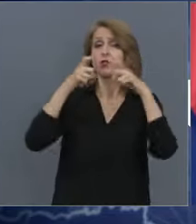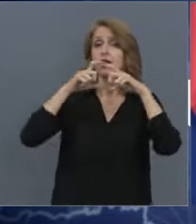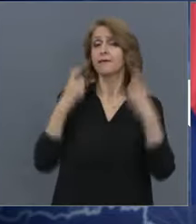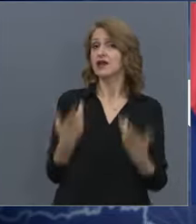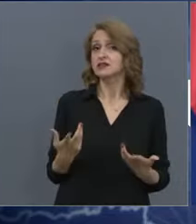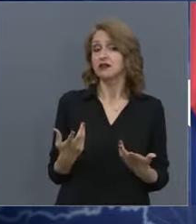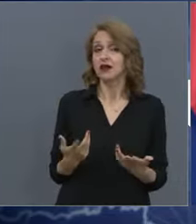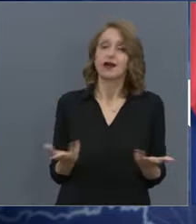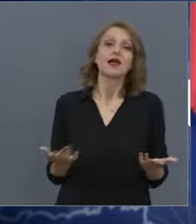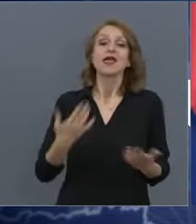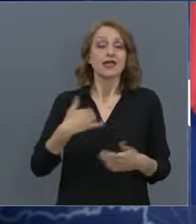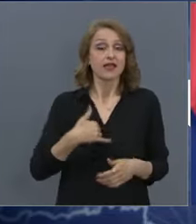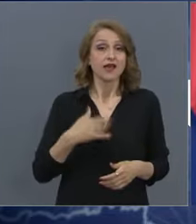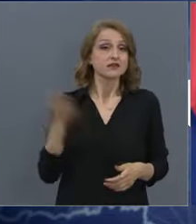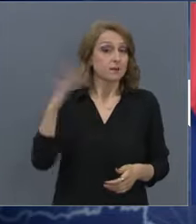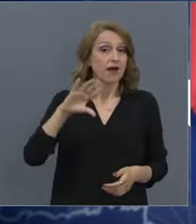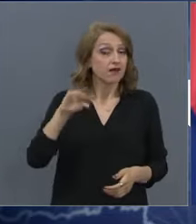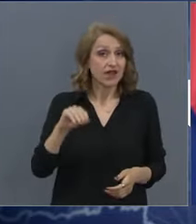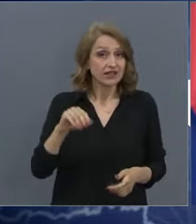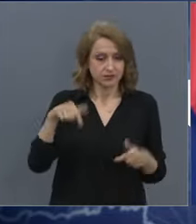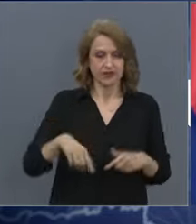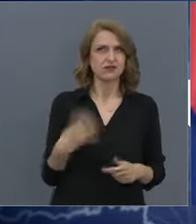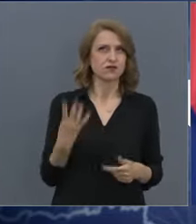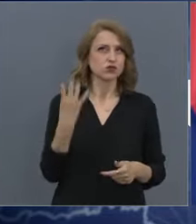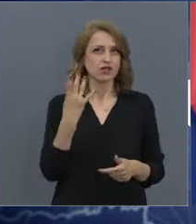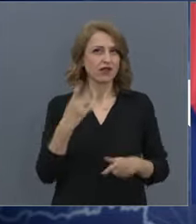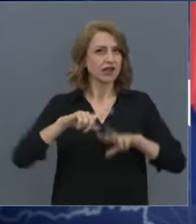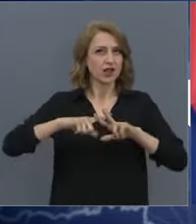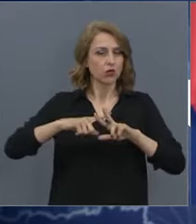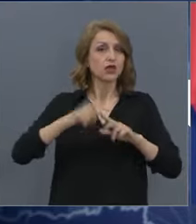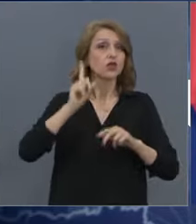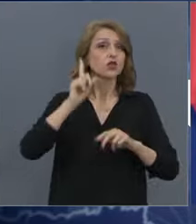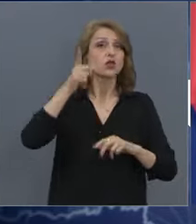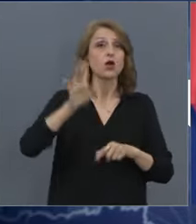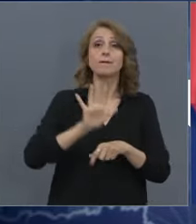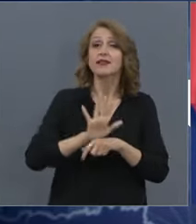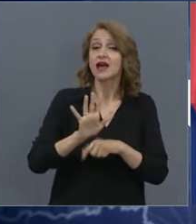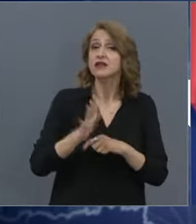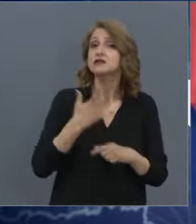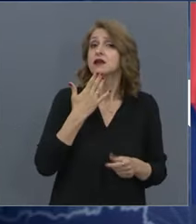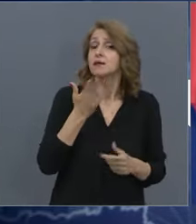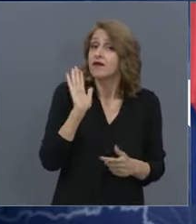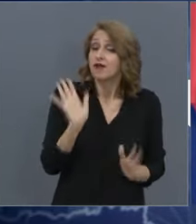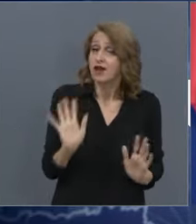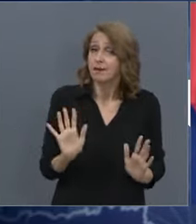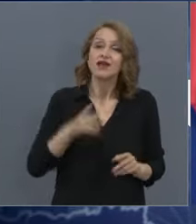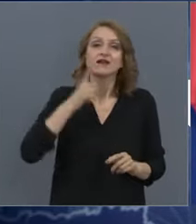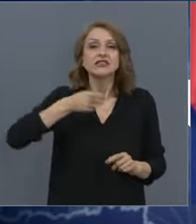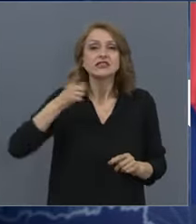И аз пак казвам днеска сме четвърти. До 15-ти има време. Всяка нощ, всяка вечер